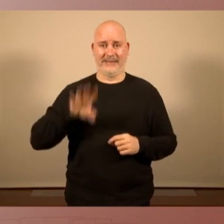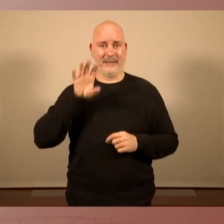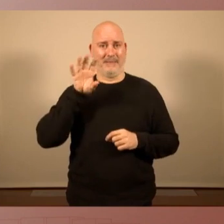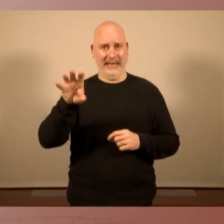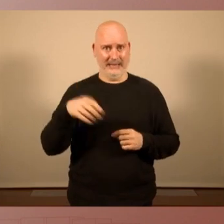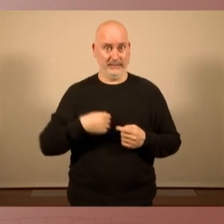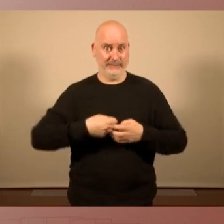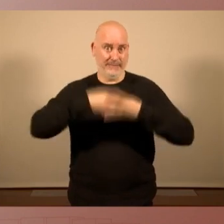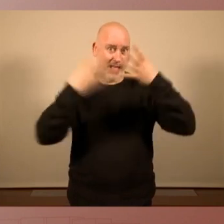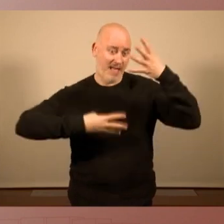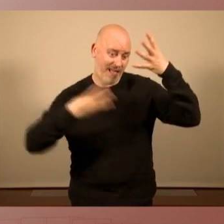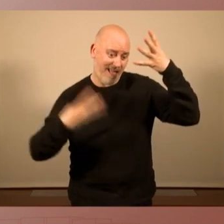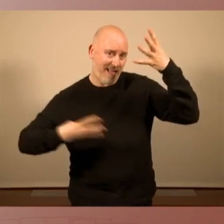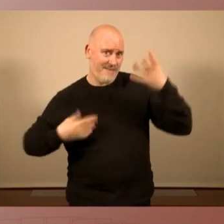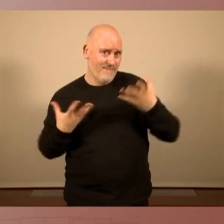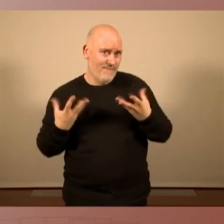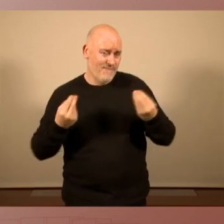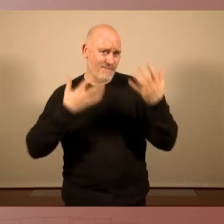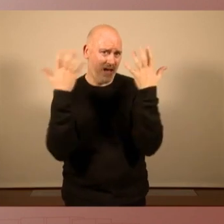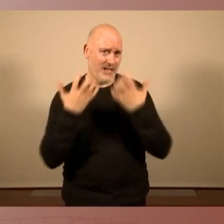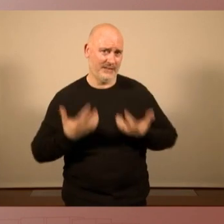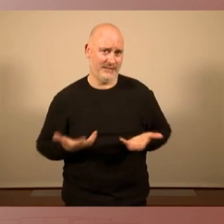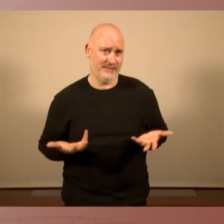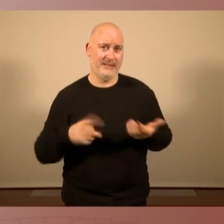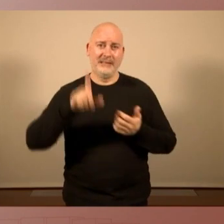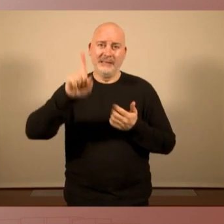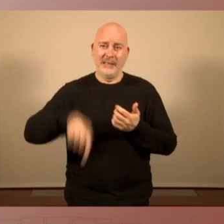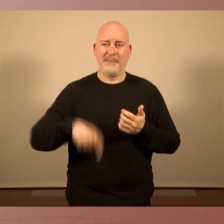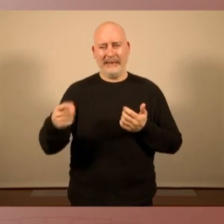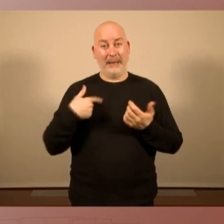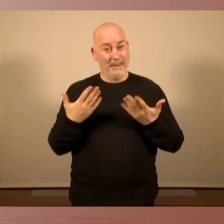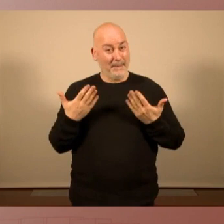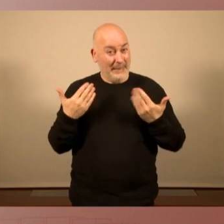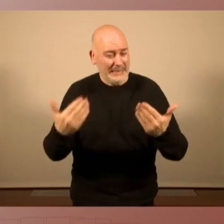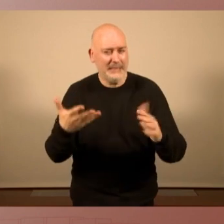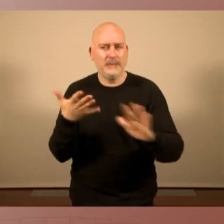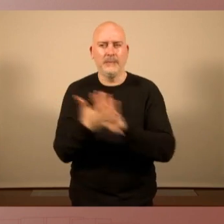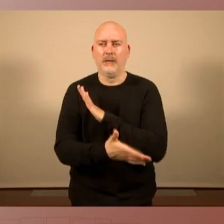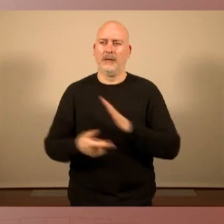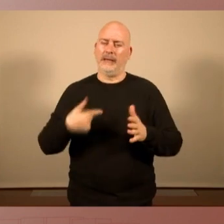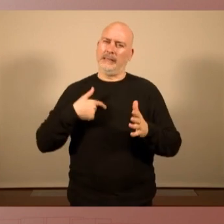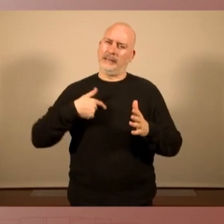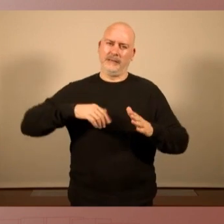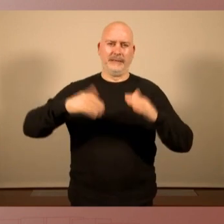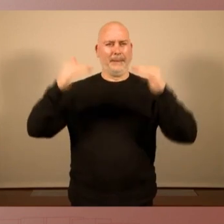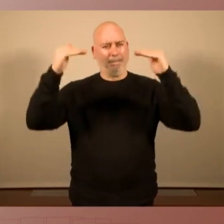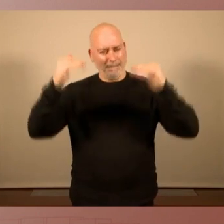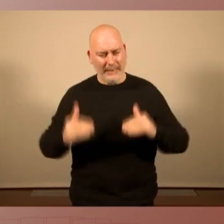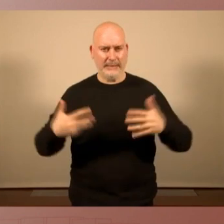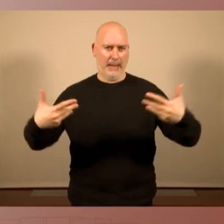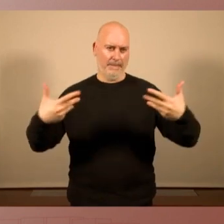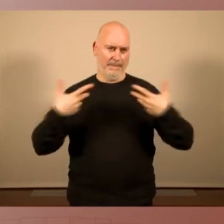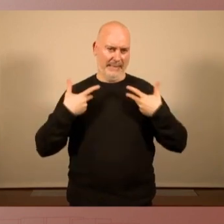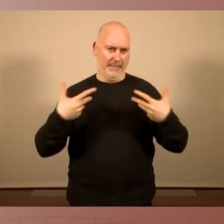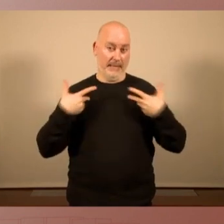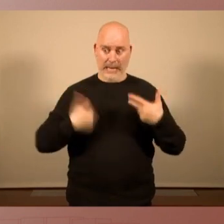són moltíssimes. Tenim pressa per començar a pal·liar tot el patiment acumulat i que anirà a més,